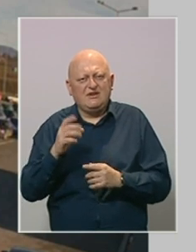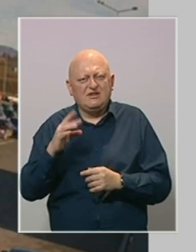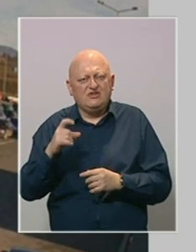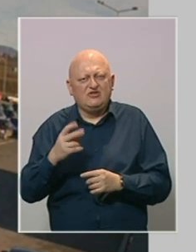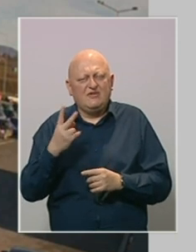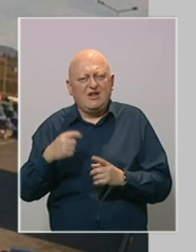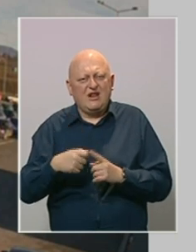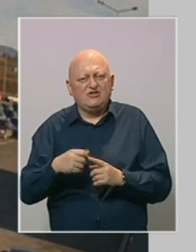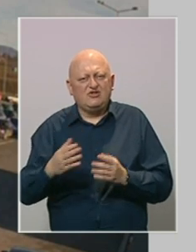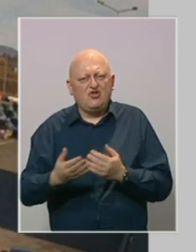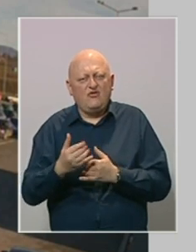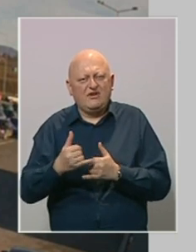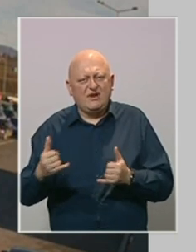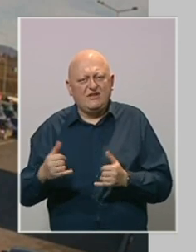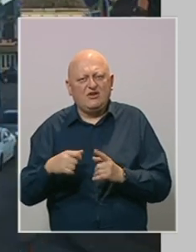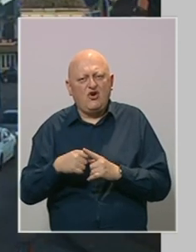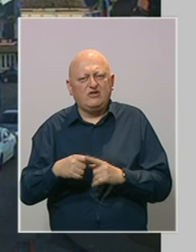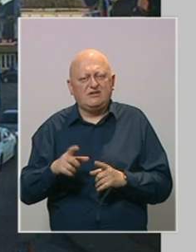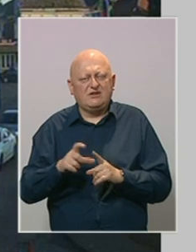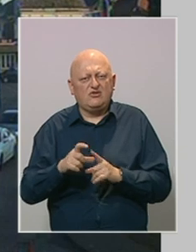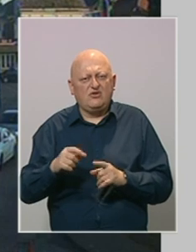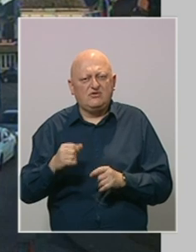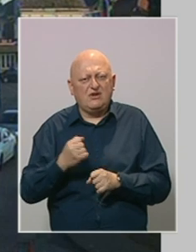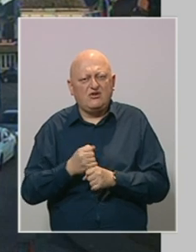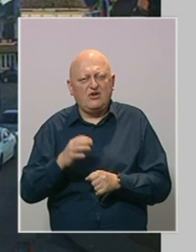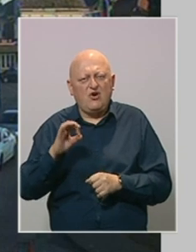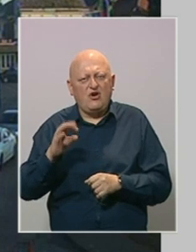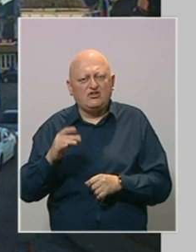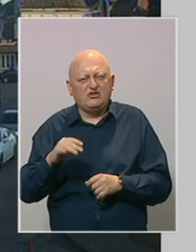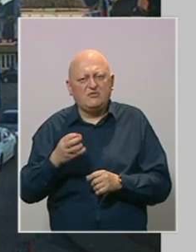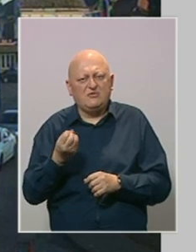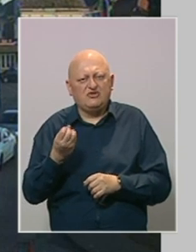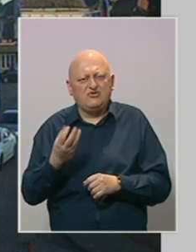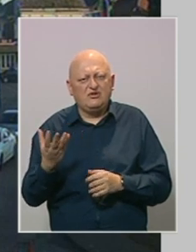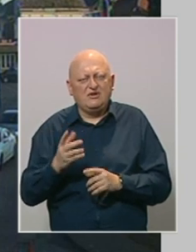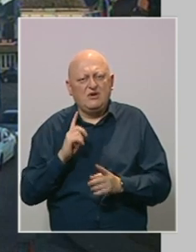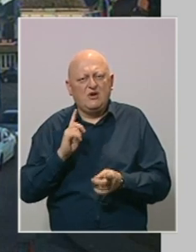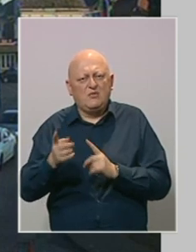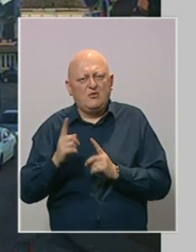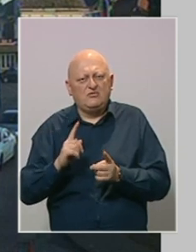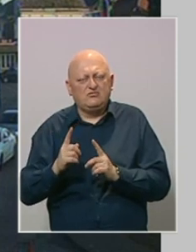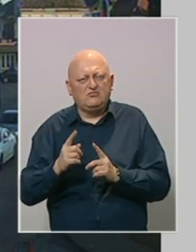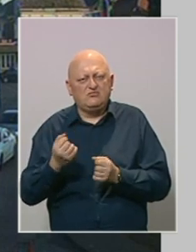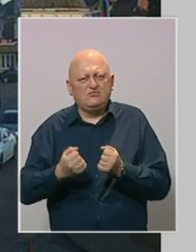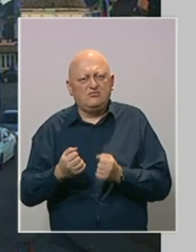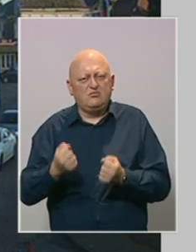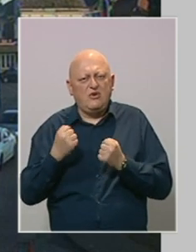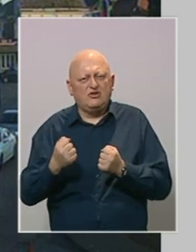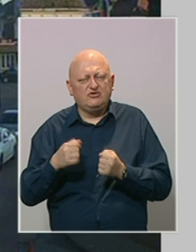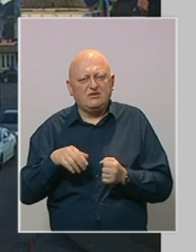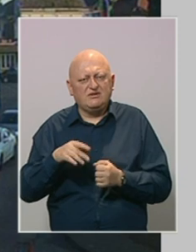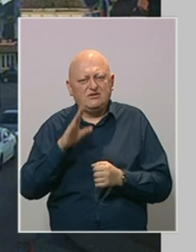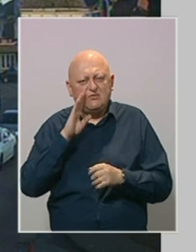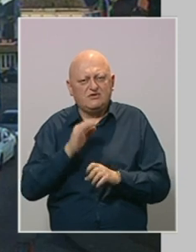Izačić, Velika Kladuša, Novi Grad, Kostajnica, Donja Gradina, Brod, Oraše i Brčko, gdje je promet putničkih vozila pojačan na